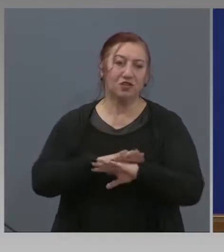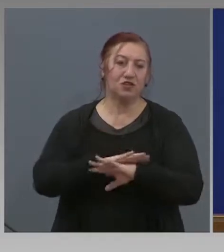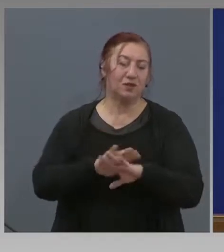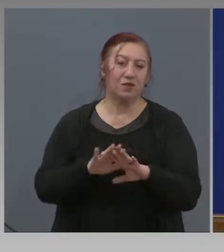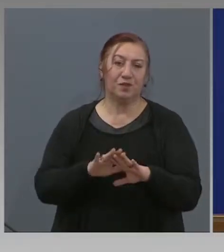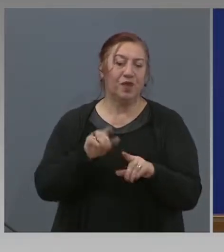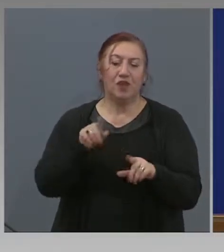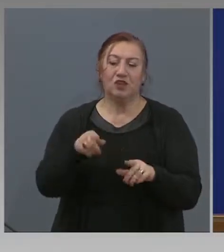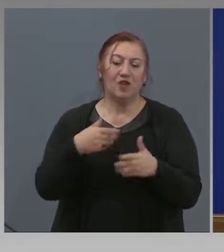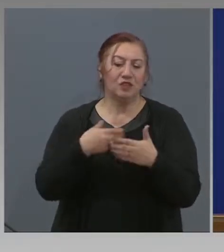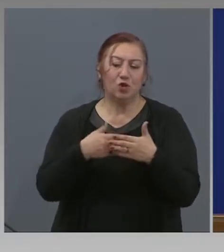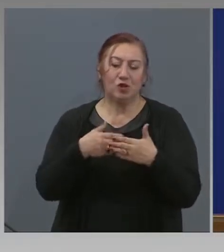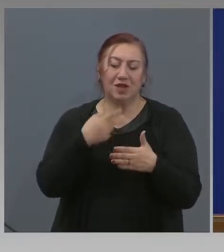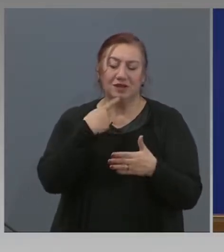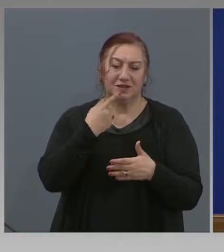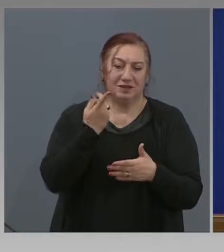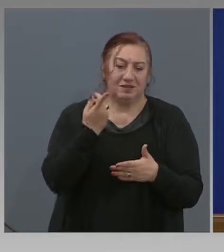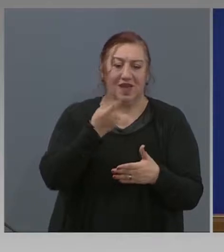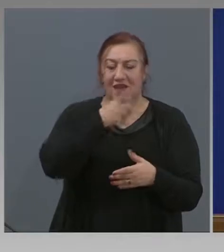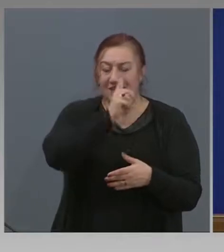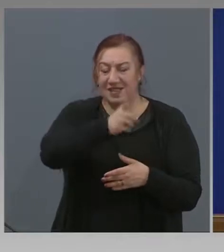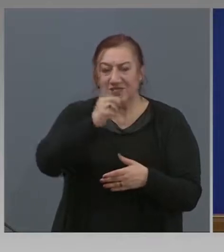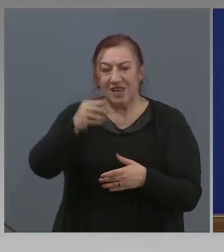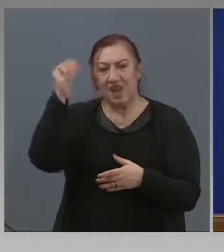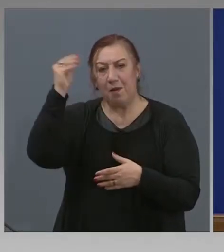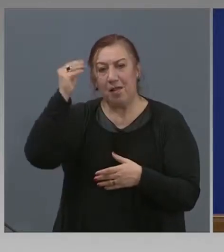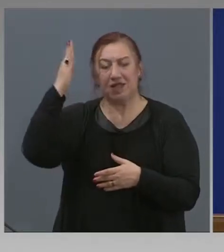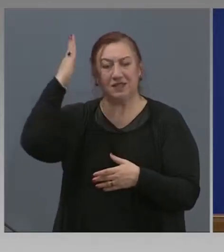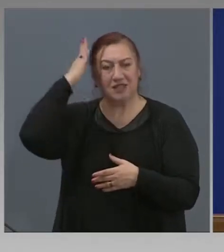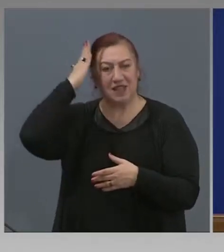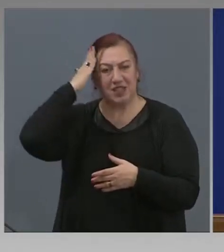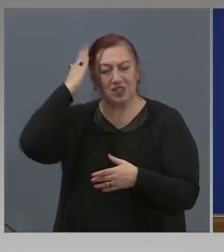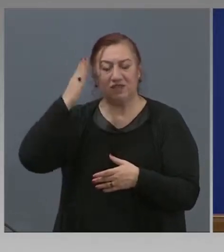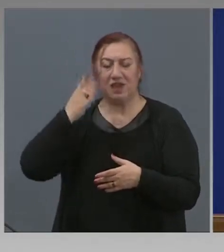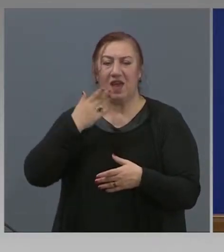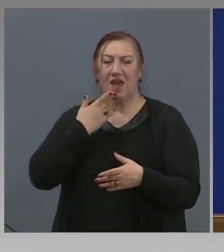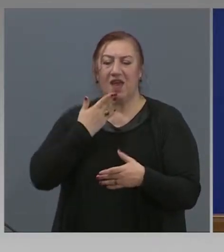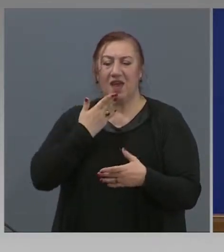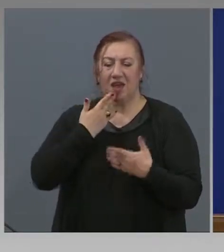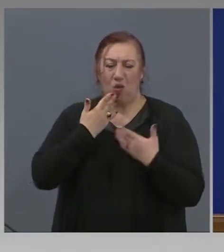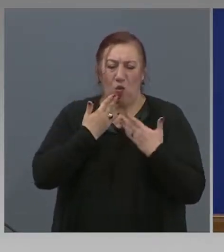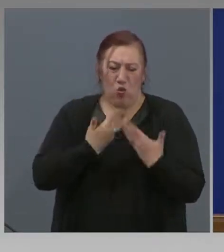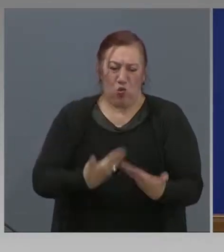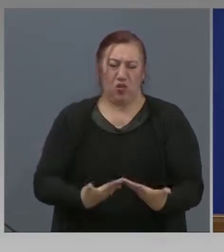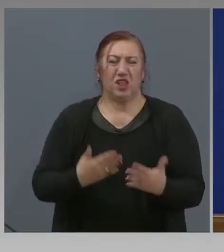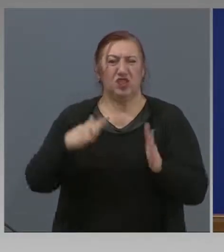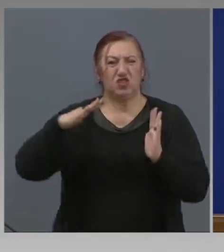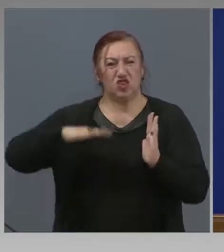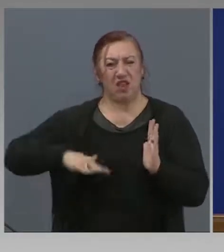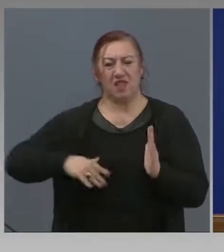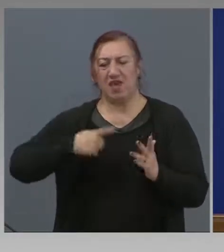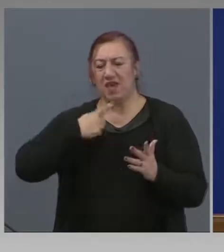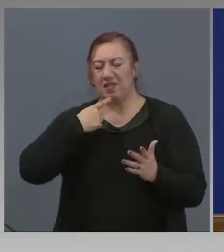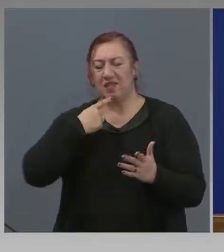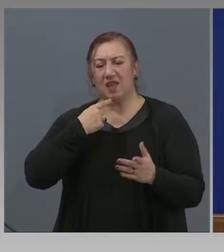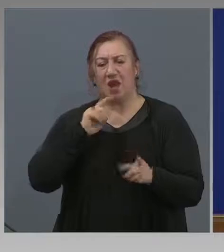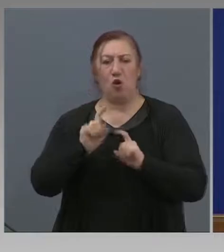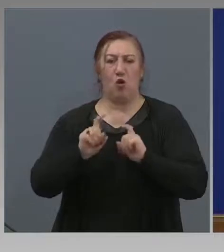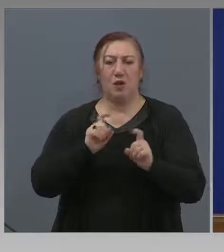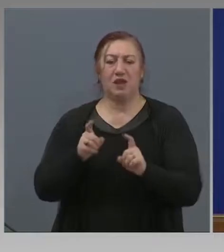всеки български държавник е унижение да коментира подобна злоупотреба с